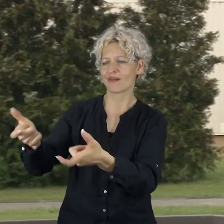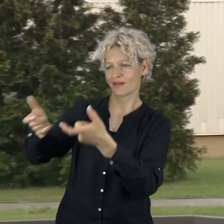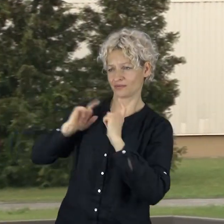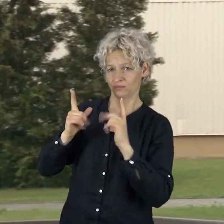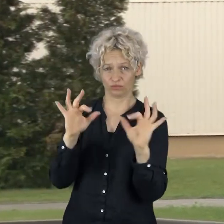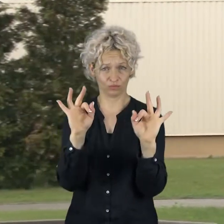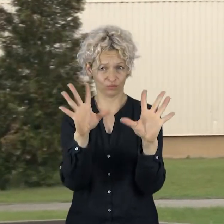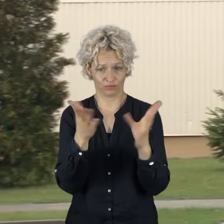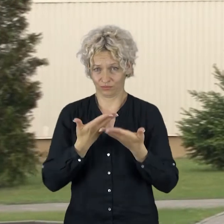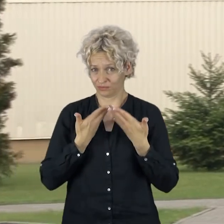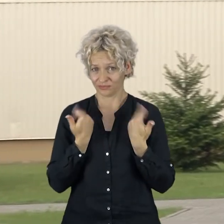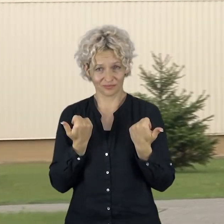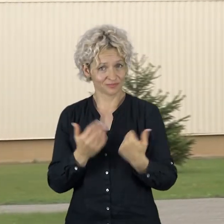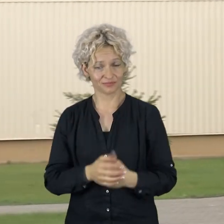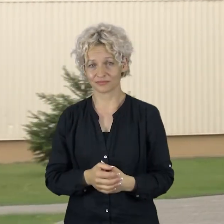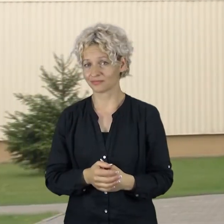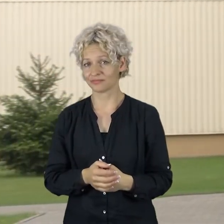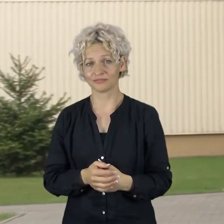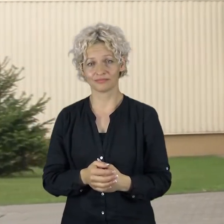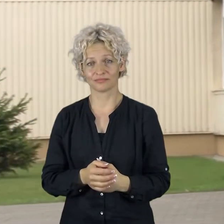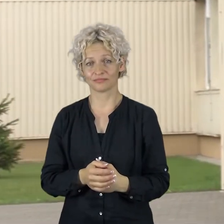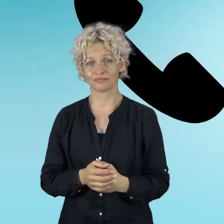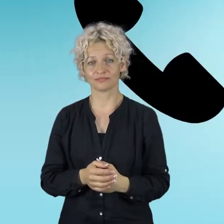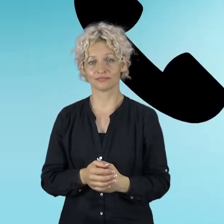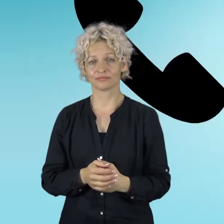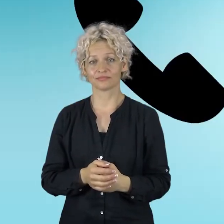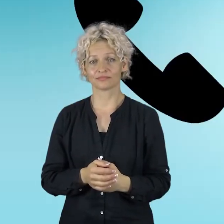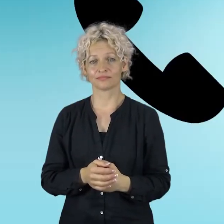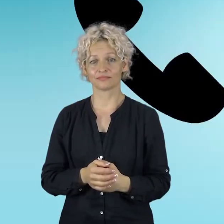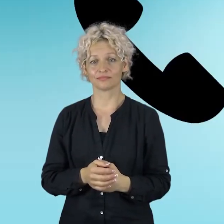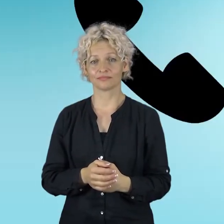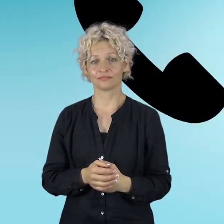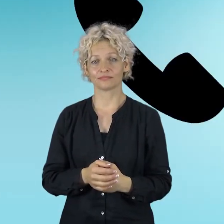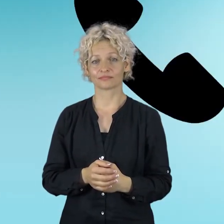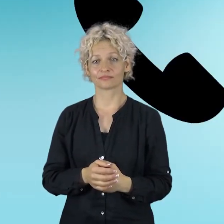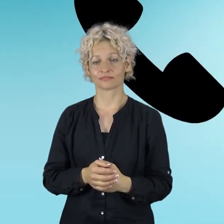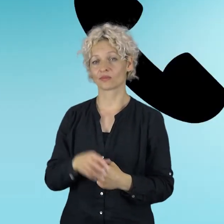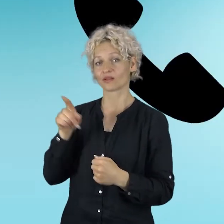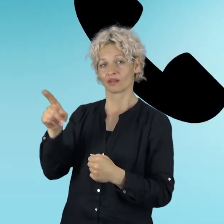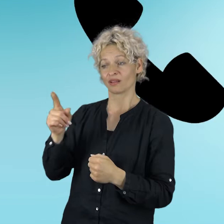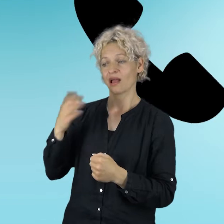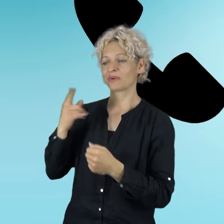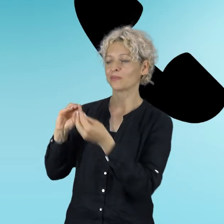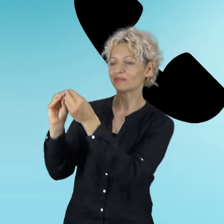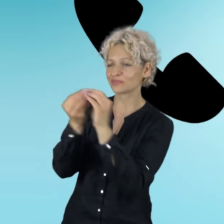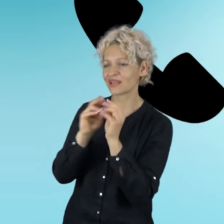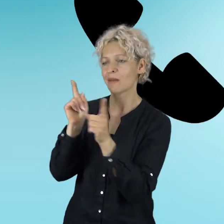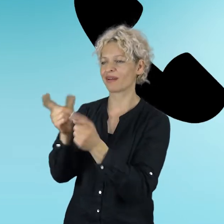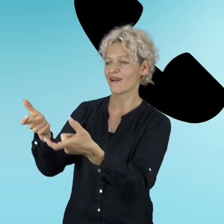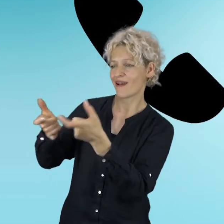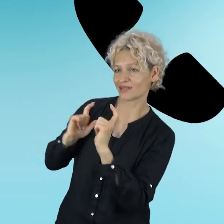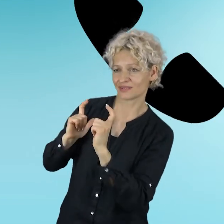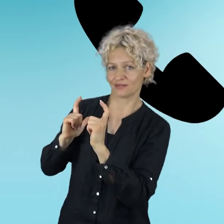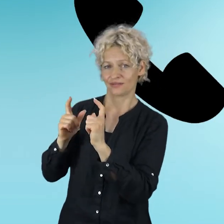jokių vaikų globos namų perimimo klausimų. Niekas nederno absoliučiai. Nį ministeriją nederno, nį